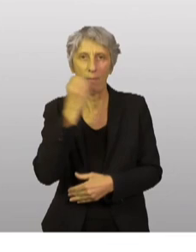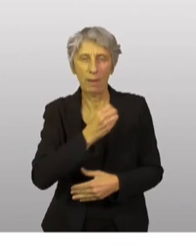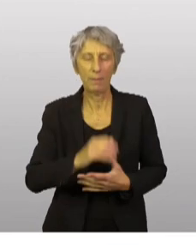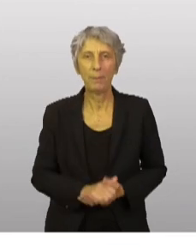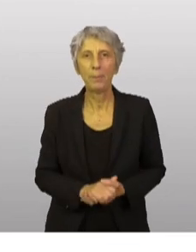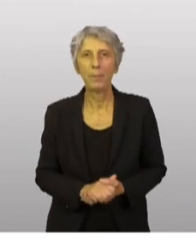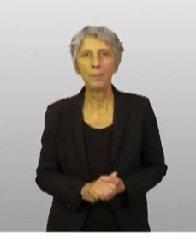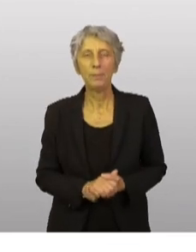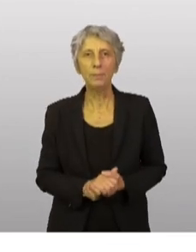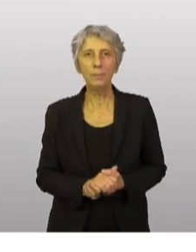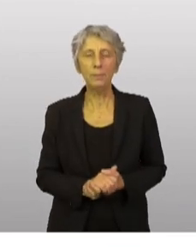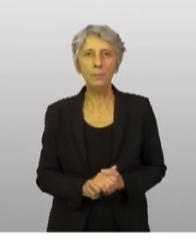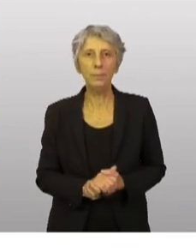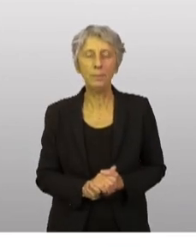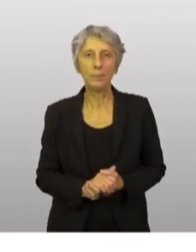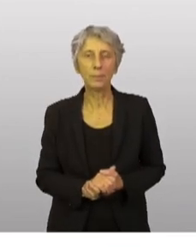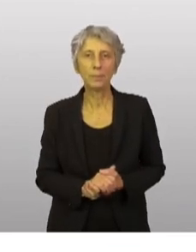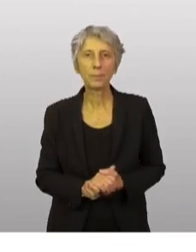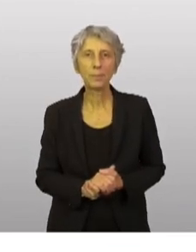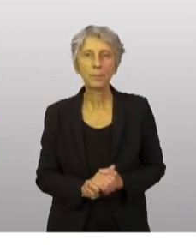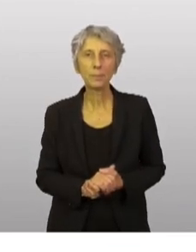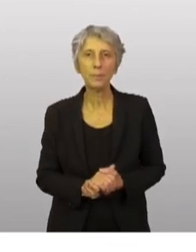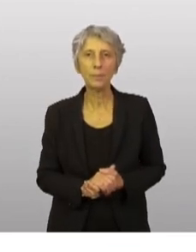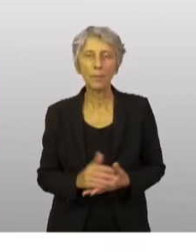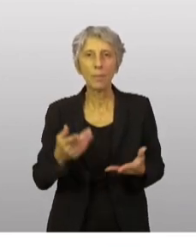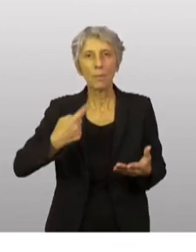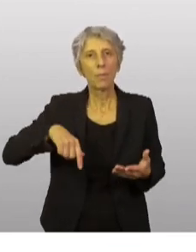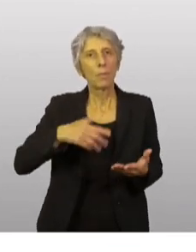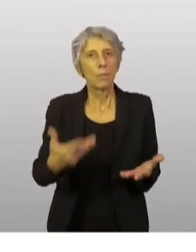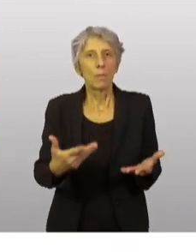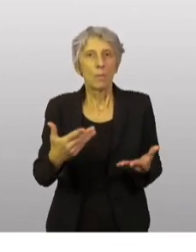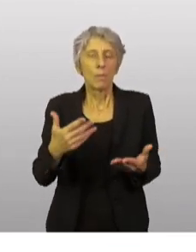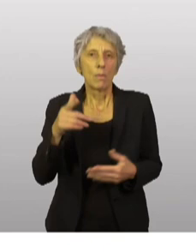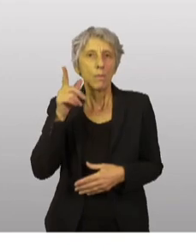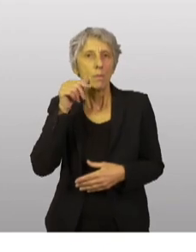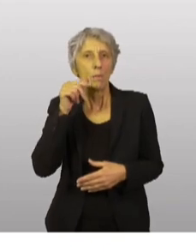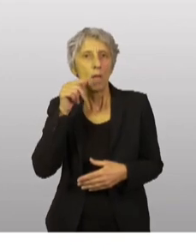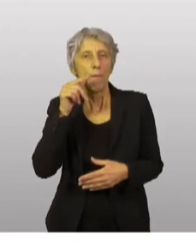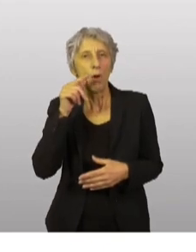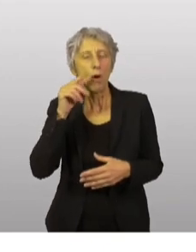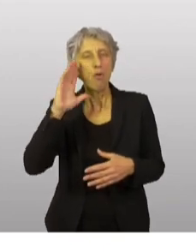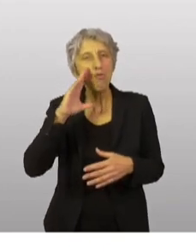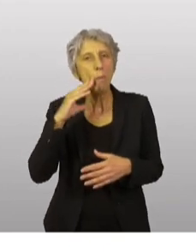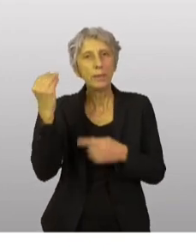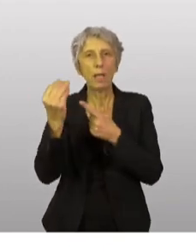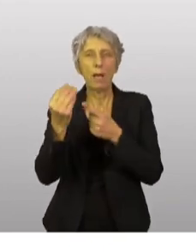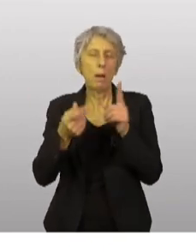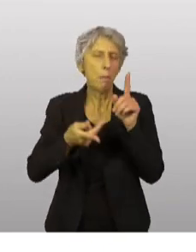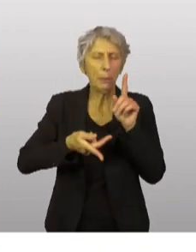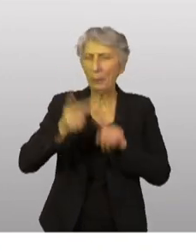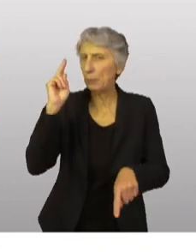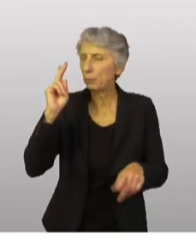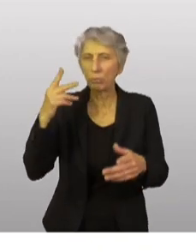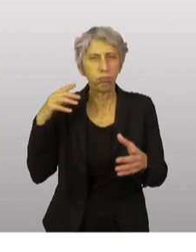de l'effort, pour ce qui concerne notre pays, de l'effort humanitaire le plus important qui ait jamais été